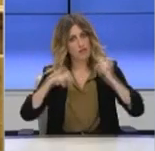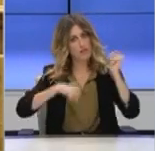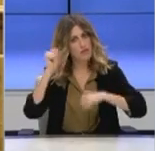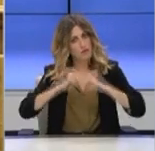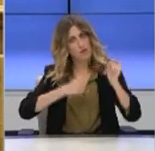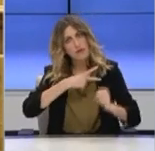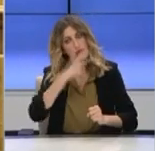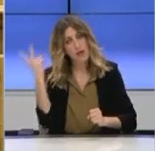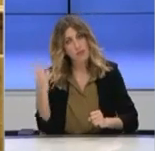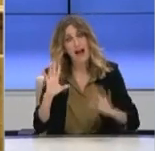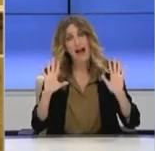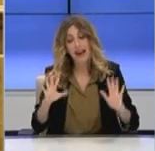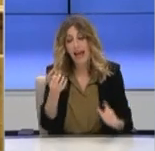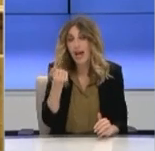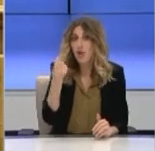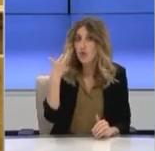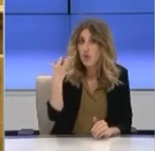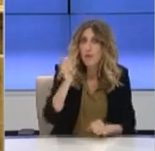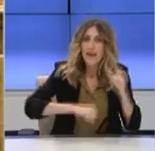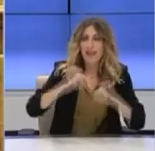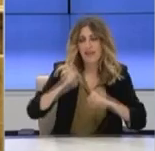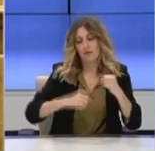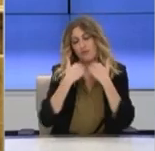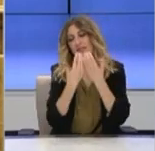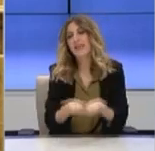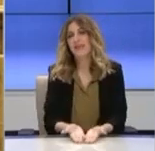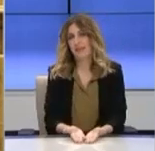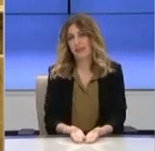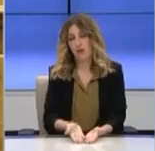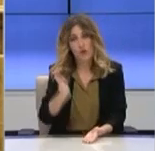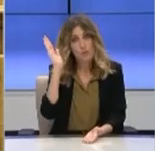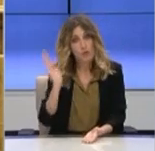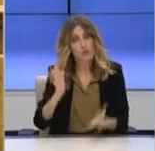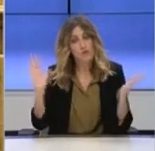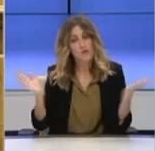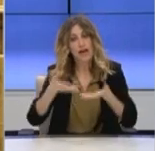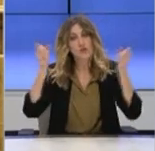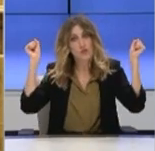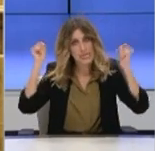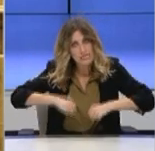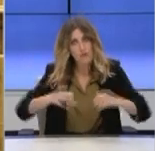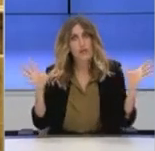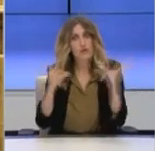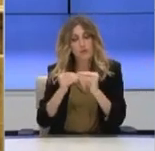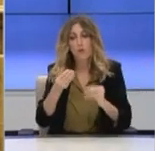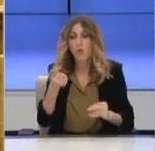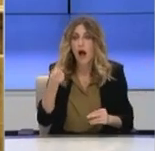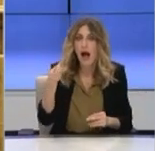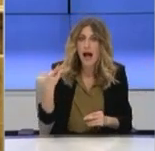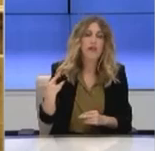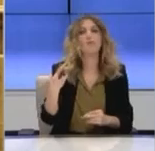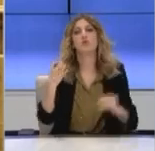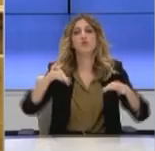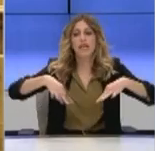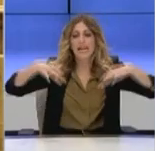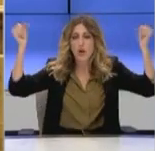Το είπατε, δεν το είπατε. Ε, μπορούμε να συμφωνήσουμε για τα νούμερα της χρεοκοπίας. Γιατί η χρεοκοπία